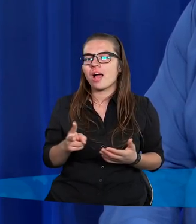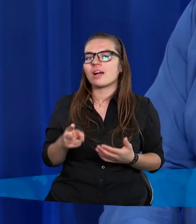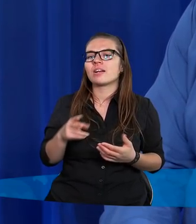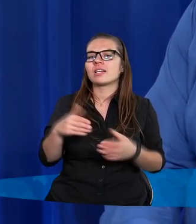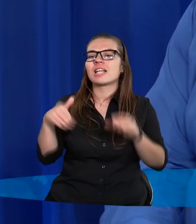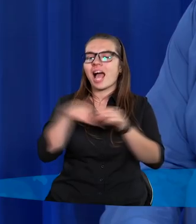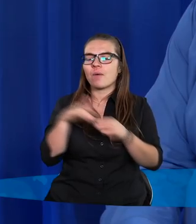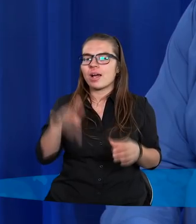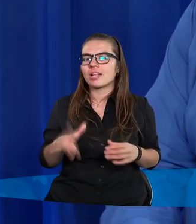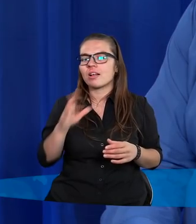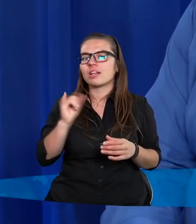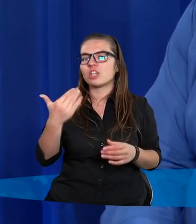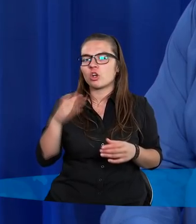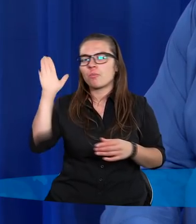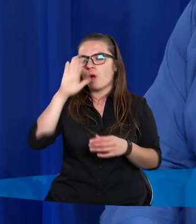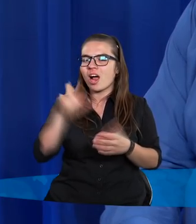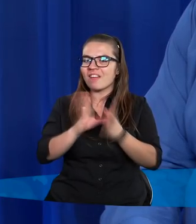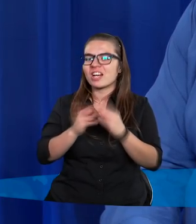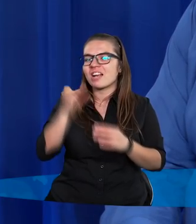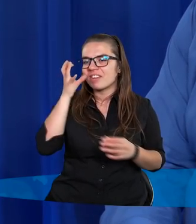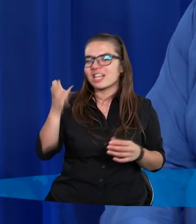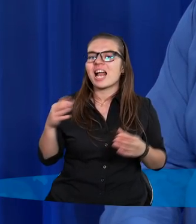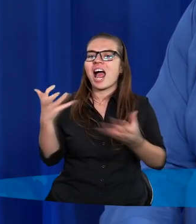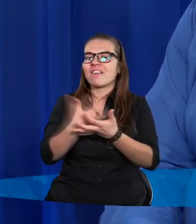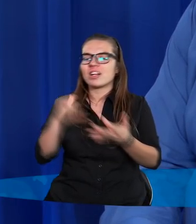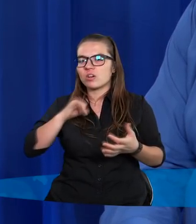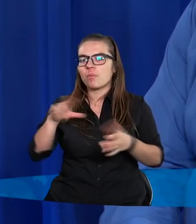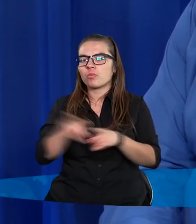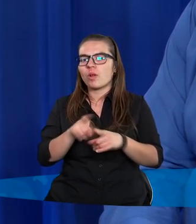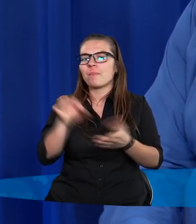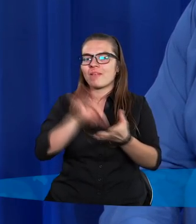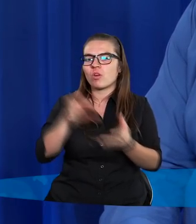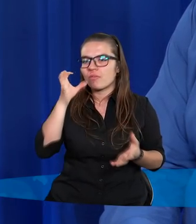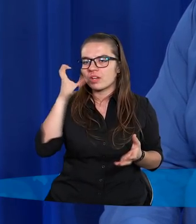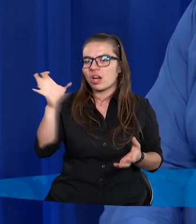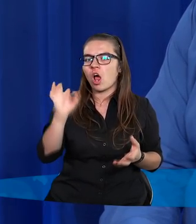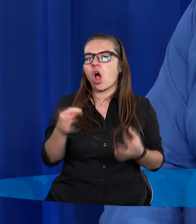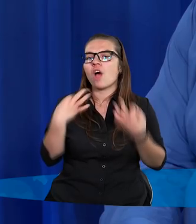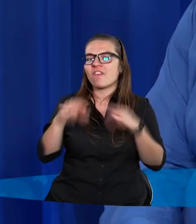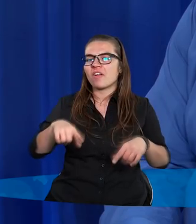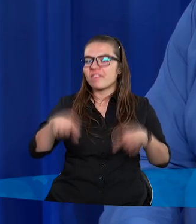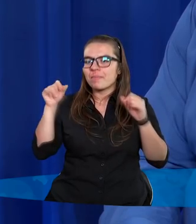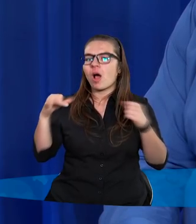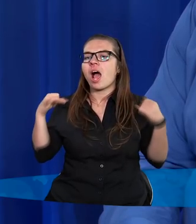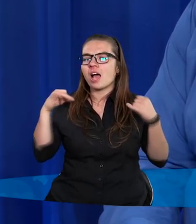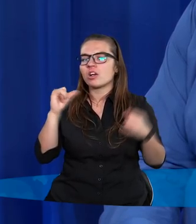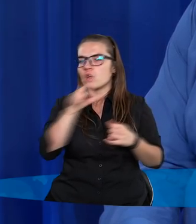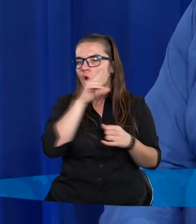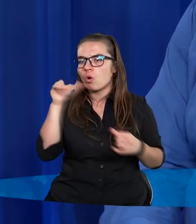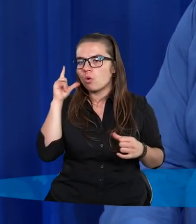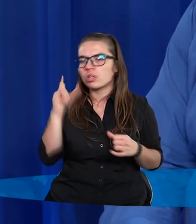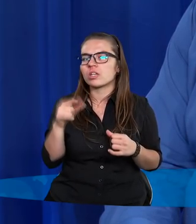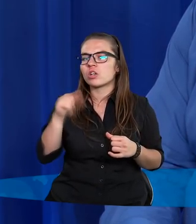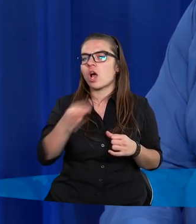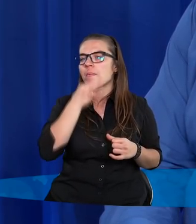Jeżeli zakładamy, iż Boża Wszechwiedza zawiera w sobie również pewną wiedzę o wolnych wyborach aniołów i ludzi,